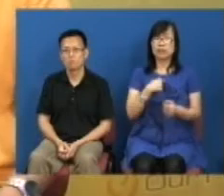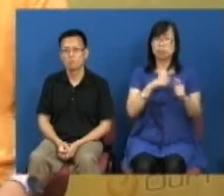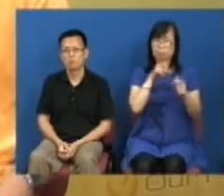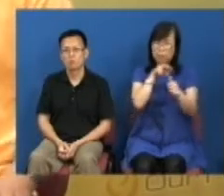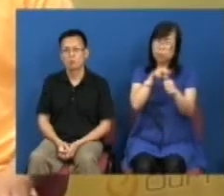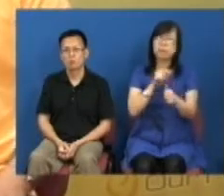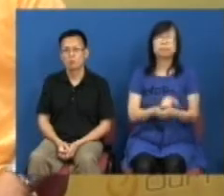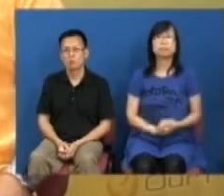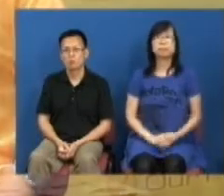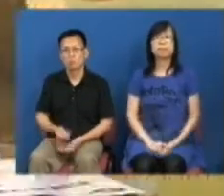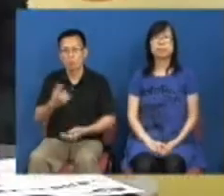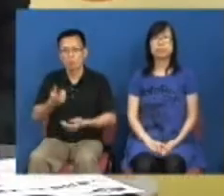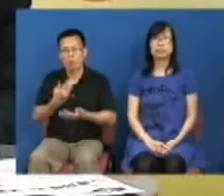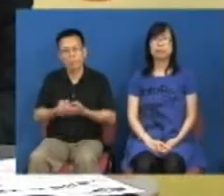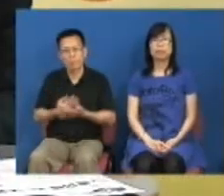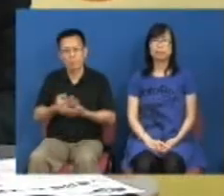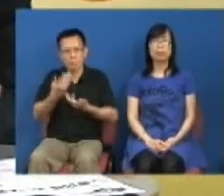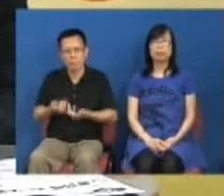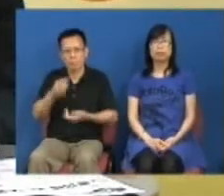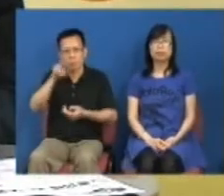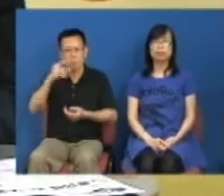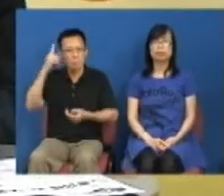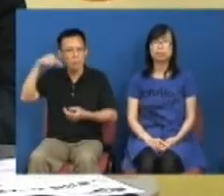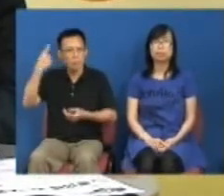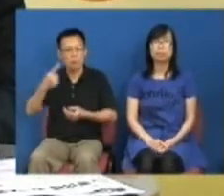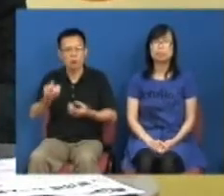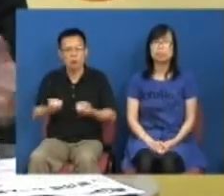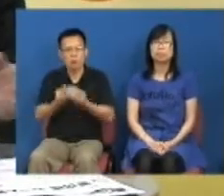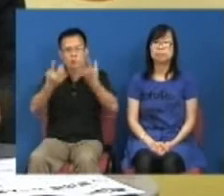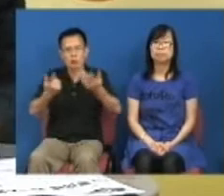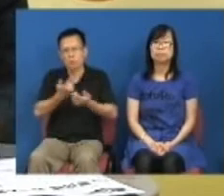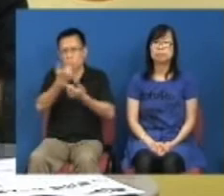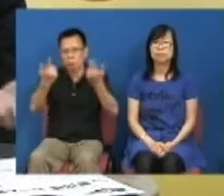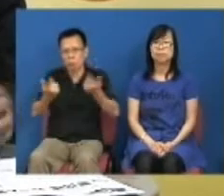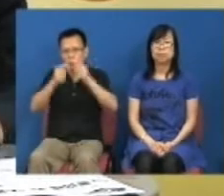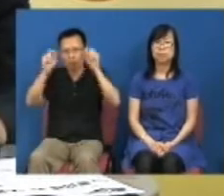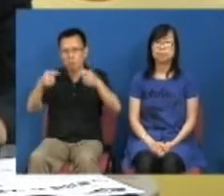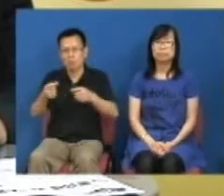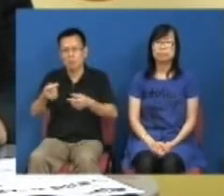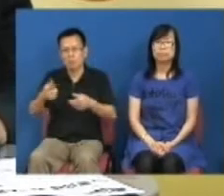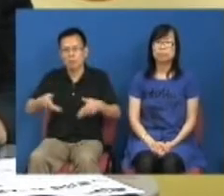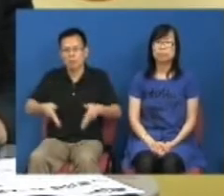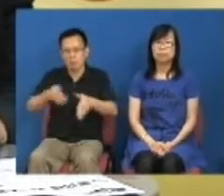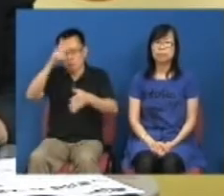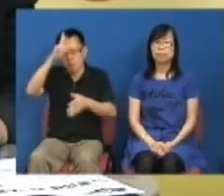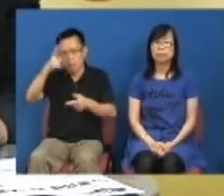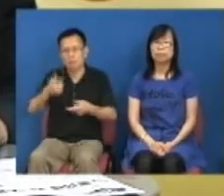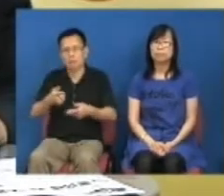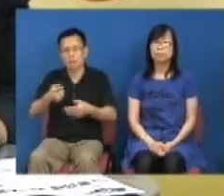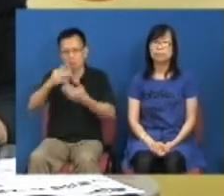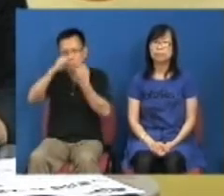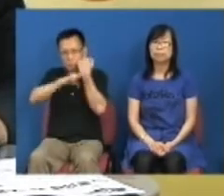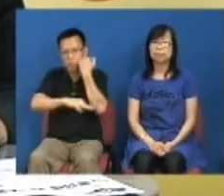顾可惜我们看到今天美国很多问题很多经济的问题政治问题奥巴马虽然说